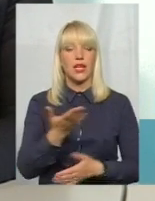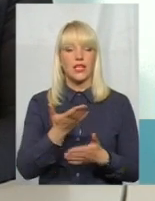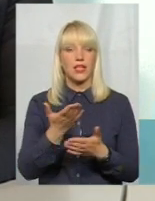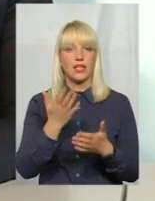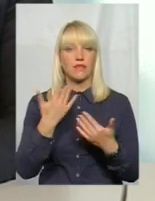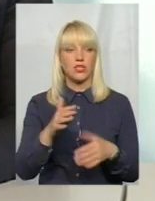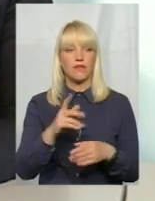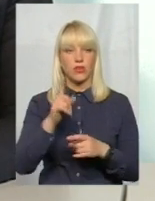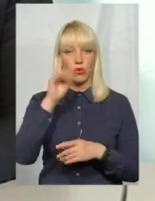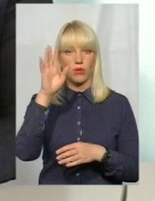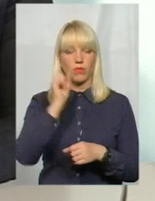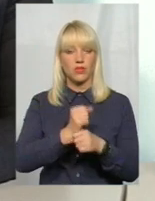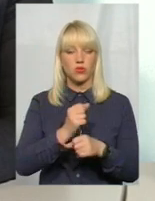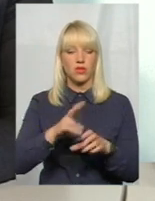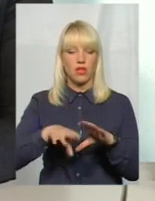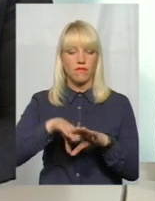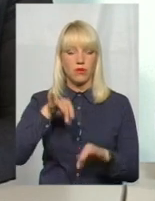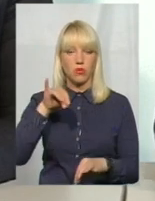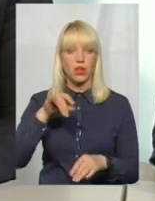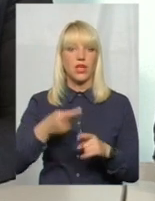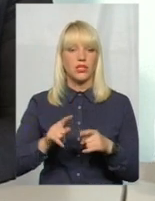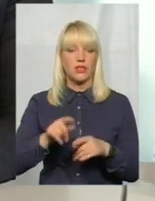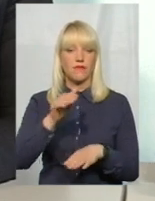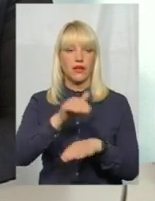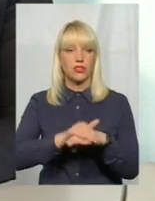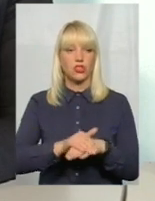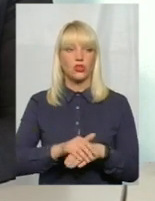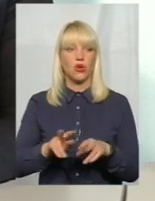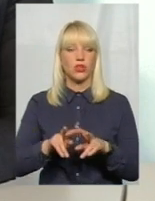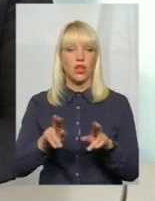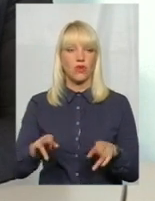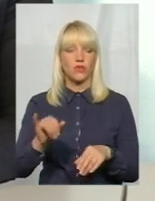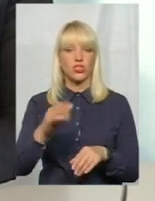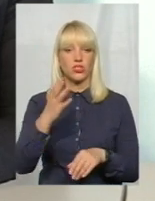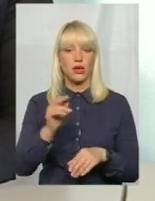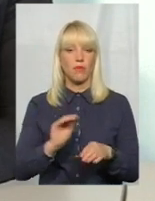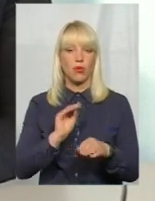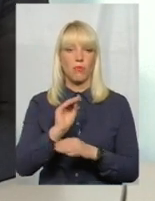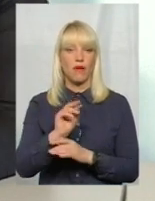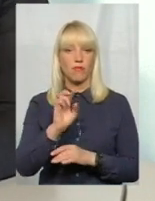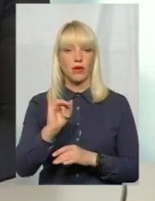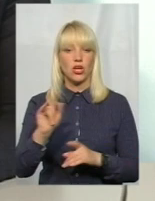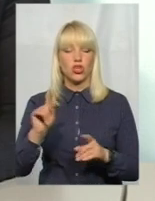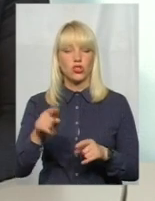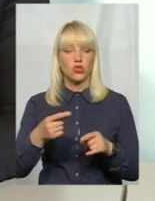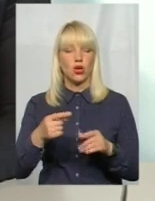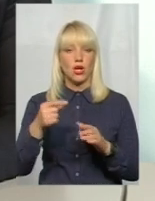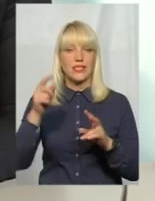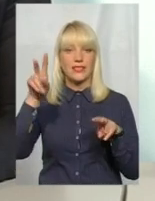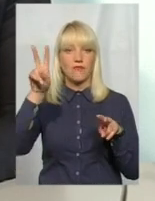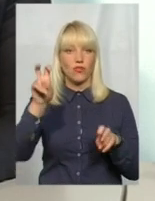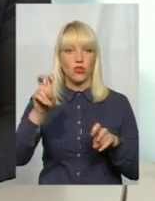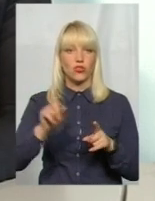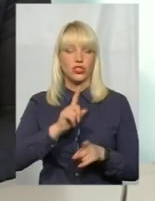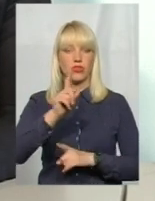працює на виборах, тобто, ну, там все йде фактично однаково. І ще би я додав, що досить символічно, що зміна, ну,